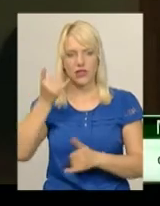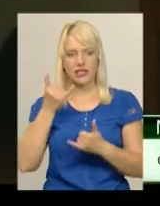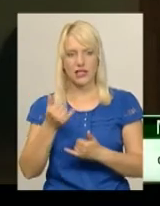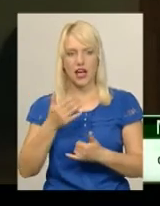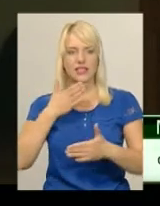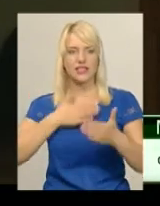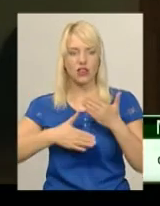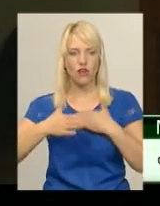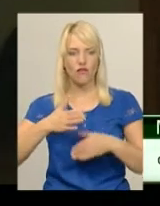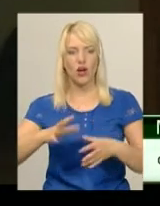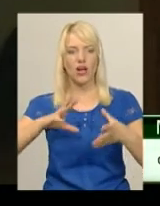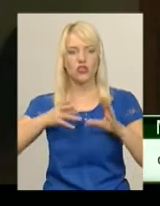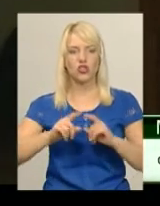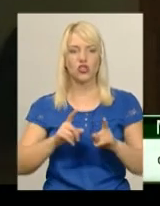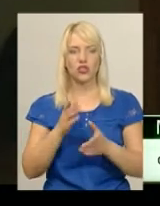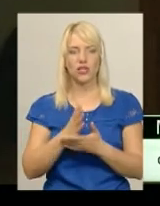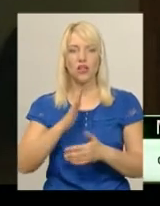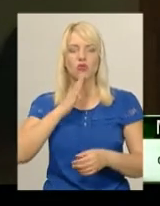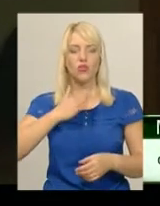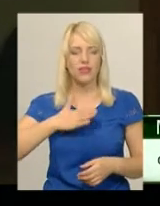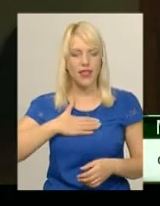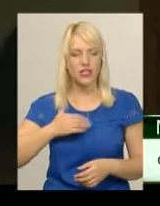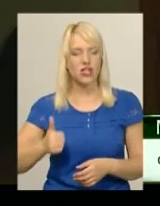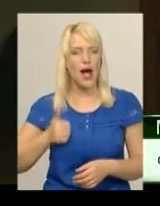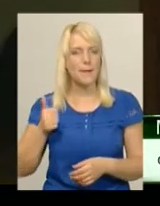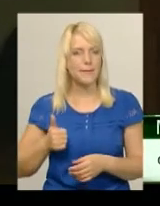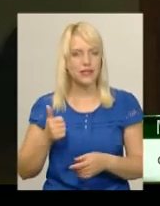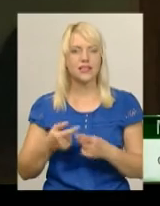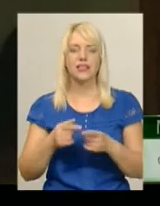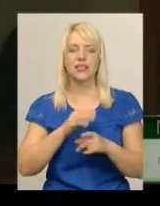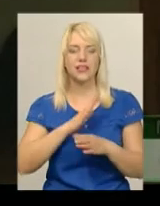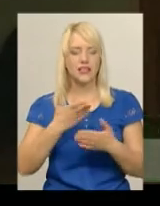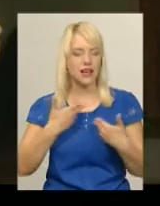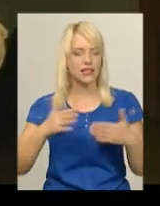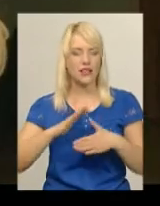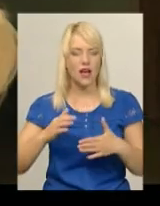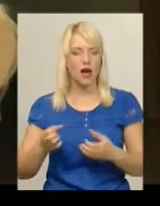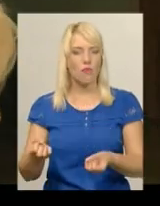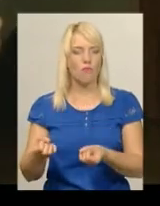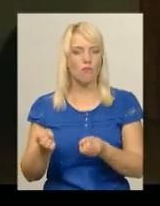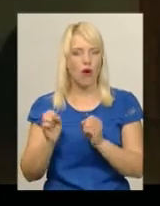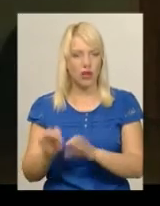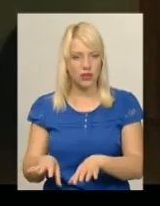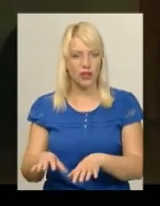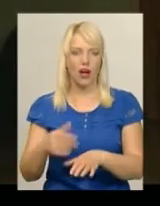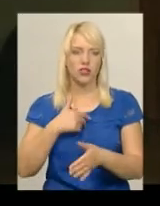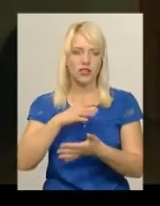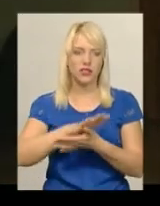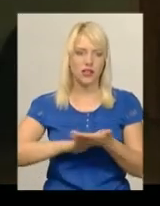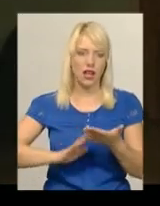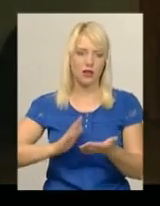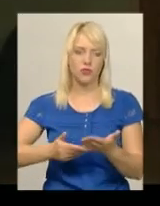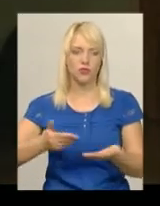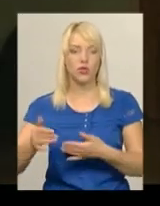що в нас є, але наші амбіції нас не покидають, ми хочемо ще і більше. Тому раді старатись. Куди? Куди далі? Куди